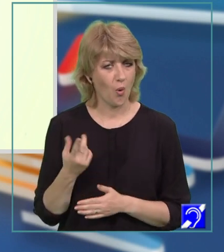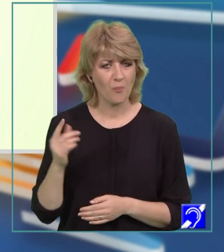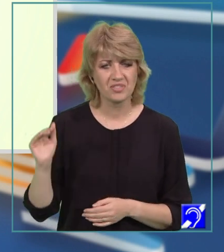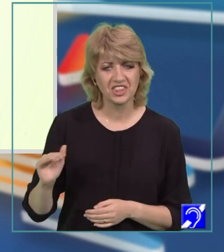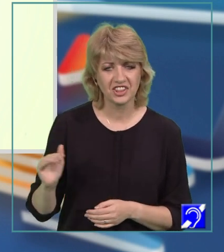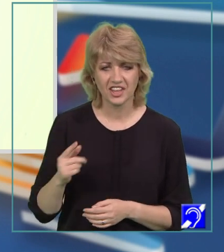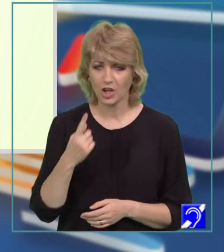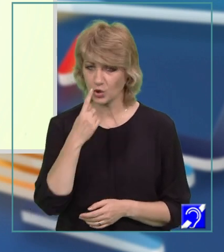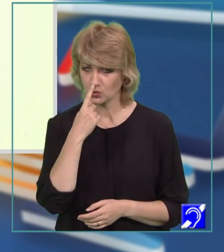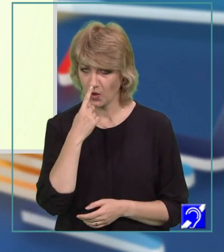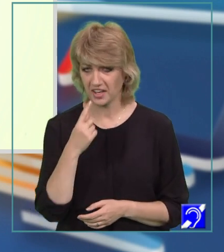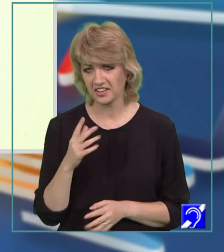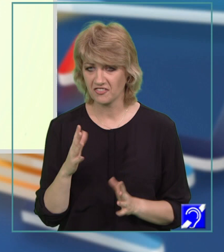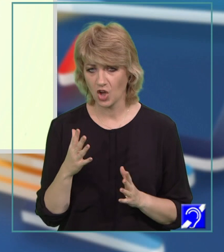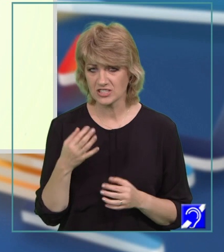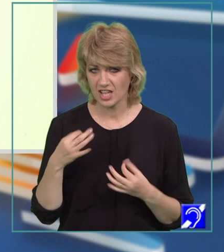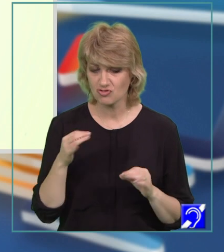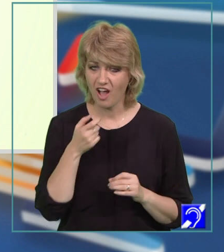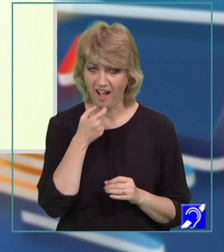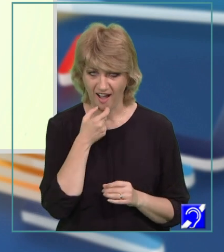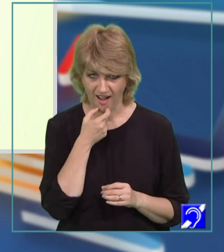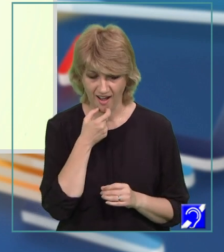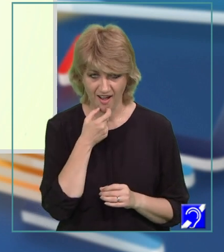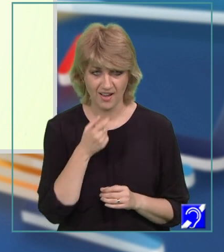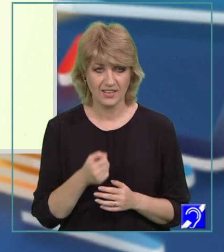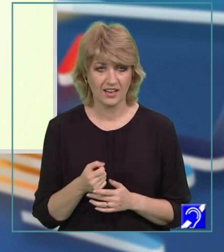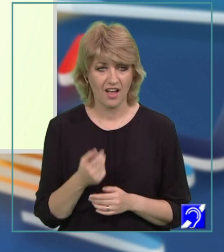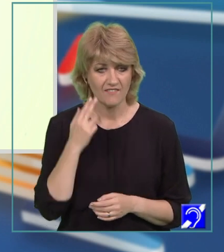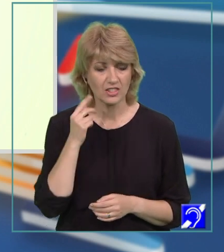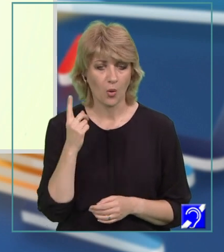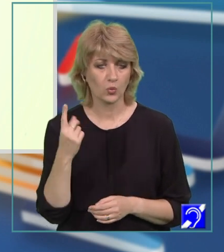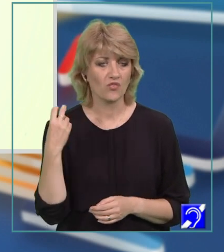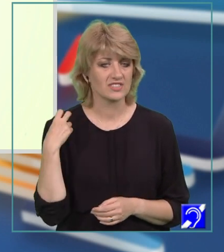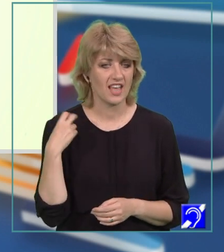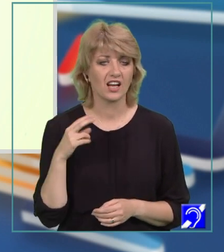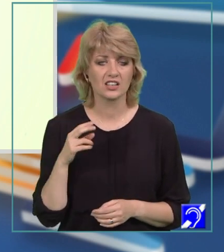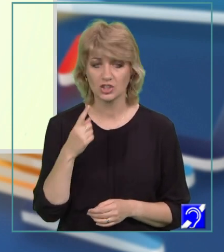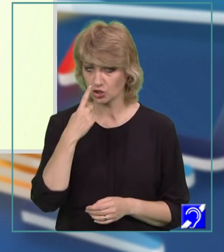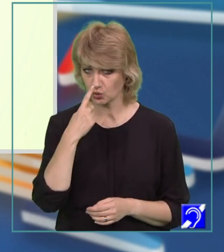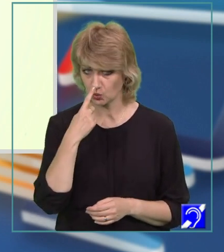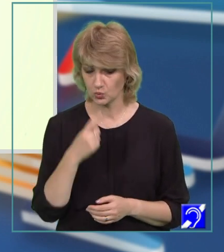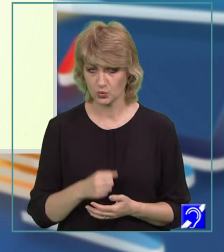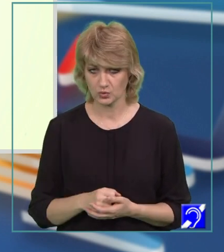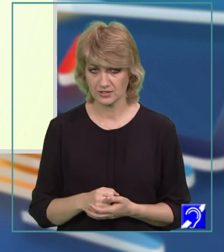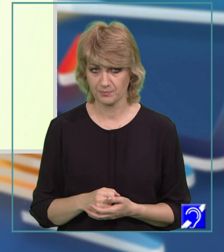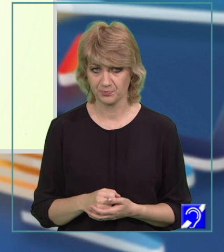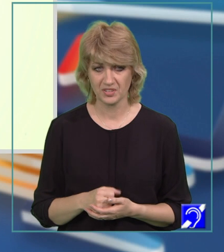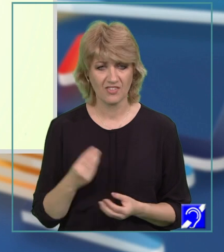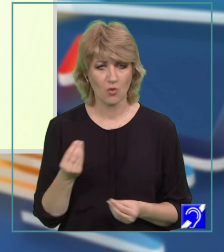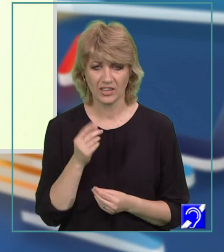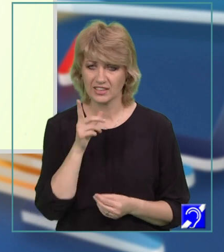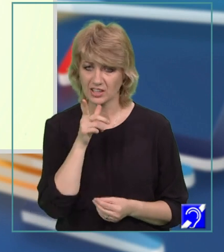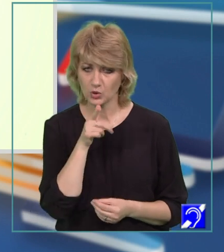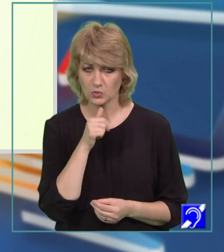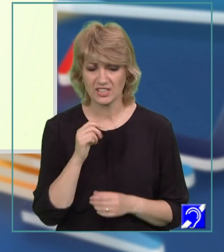mititică rusuaică de vreo 10 ani, fata unui ofițer, e foarte drăguță,